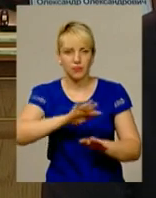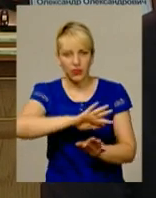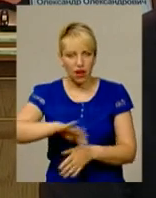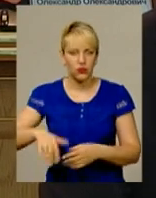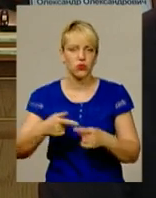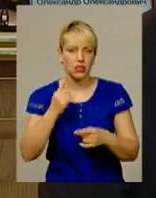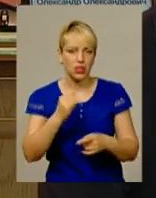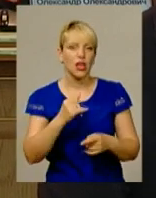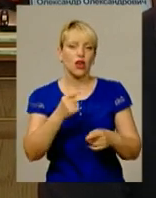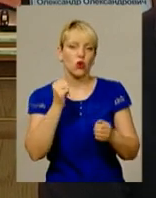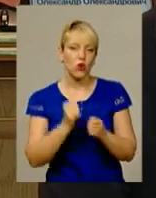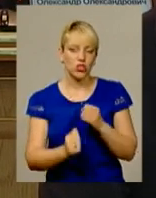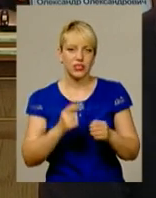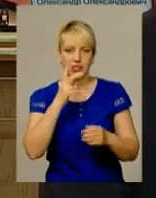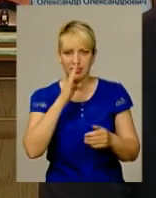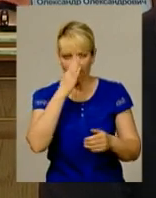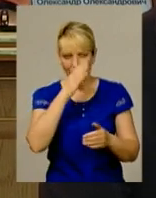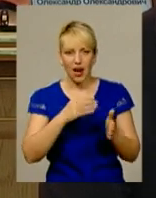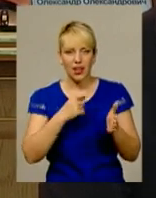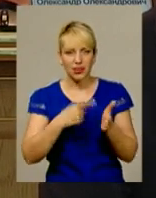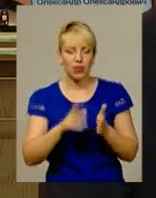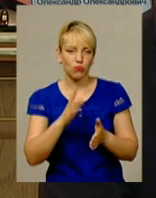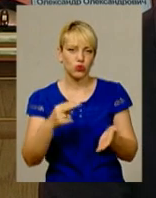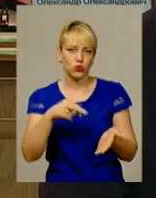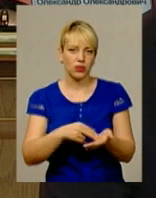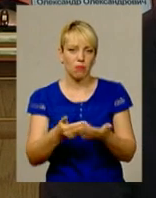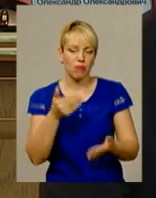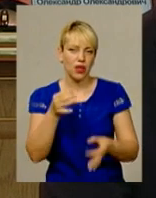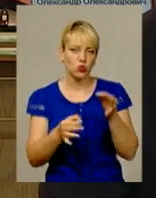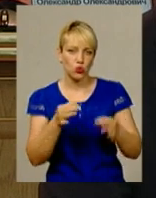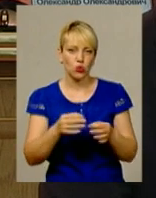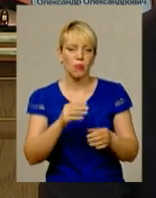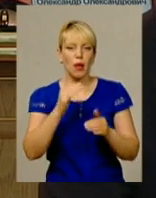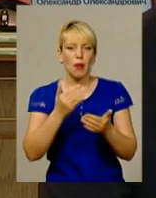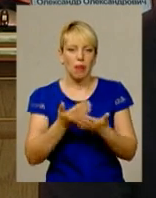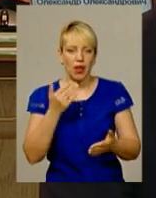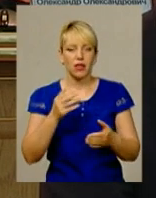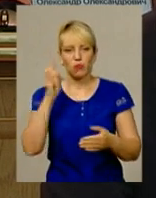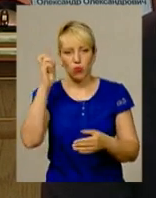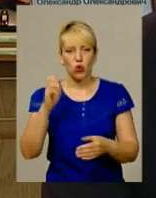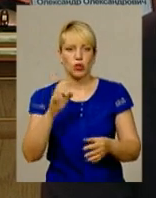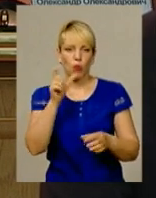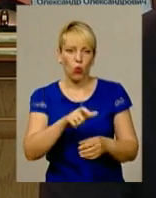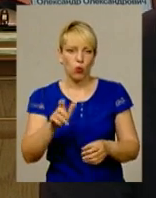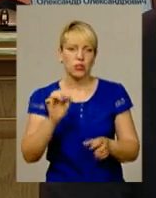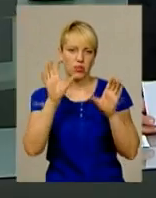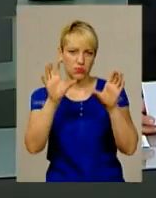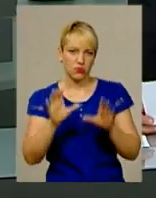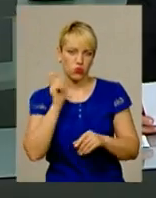зрадник постане перед судом, і перед людським, і перед Божим. І бажано, щоб перед законом держави Україна.